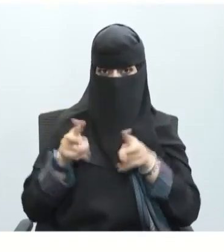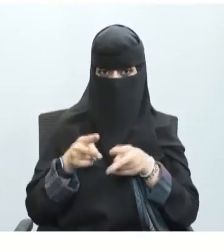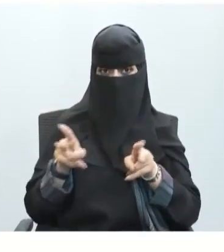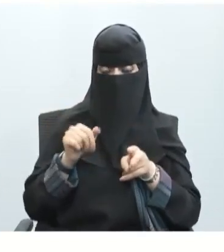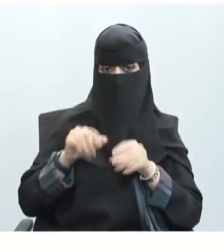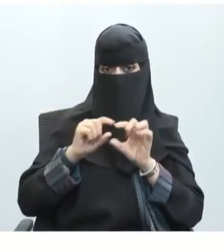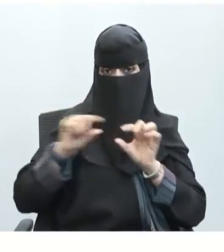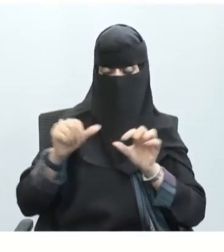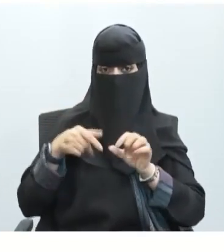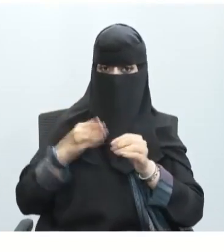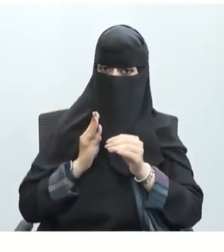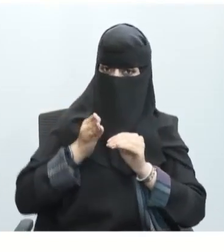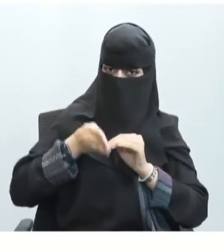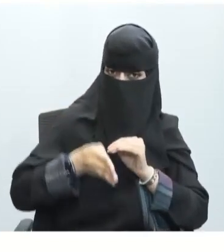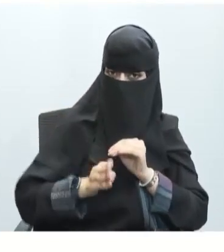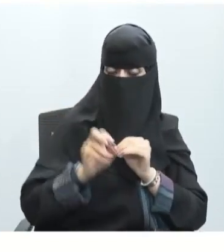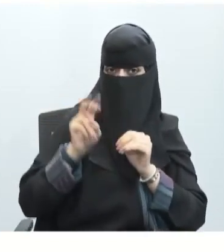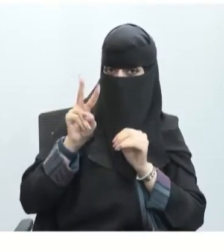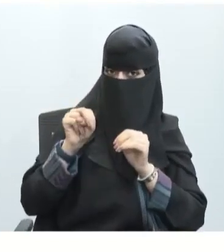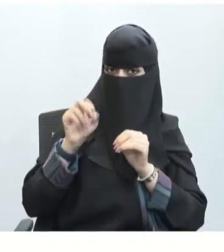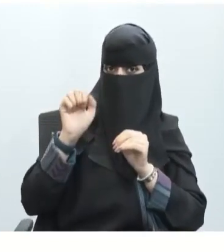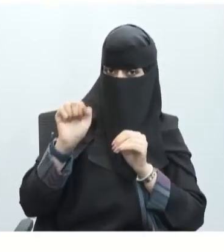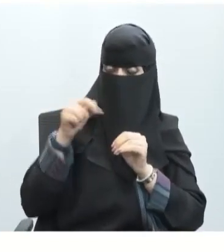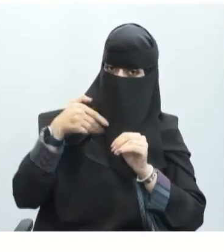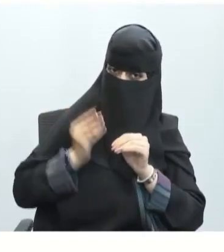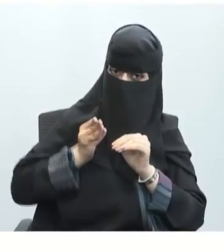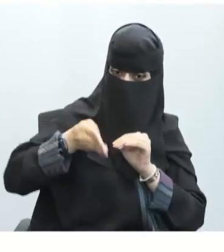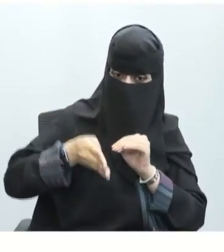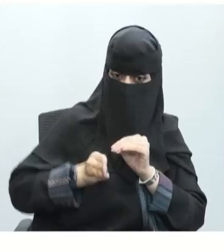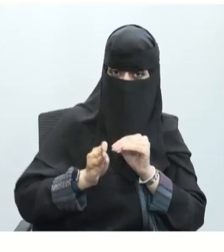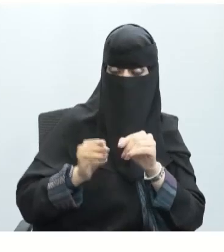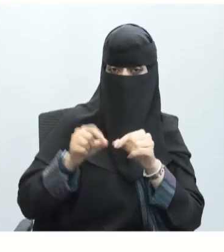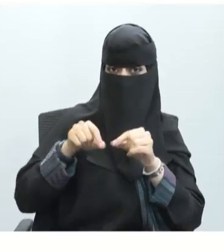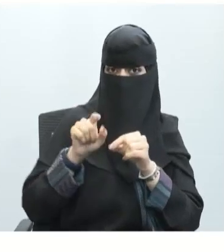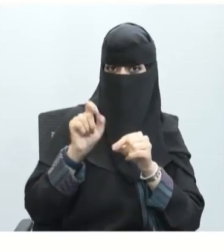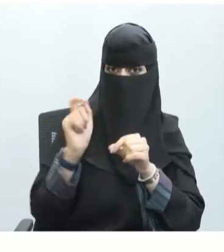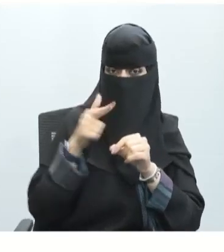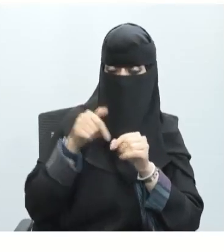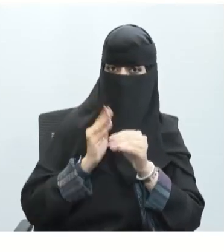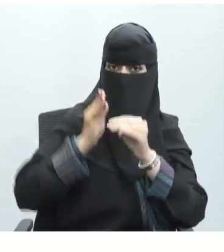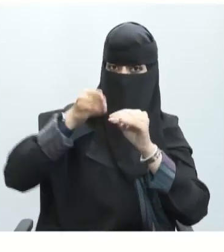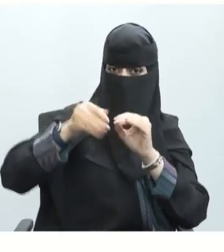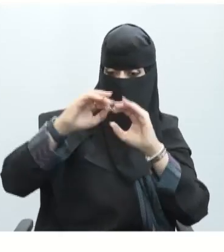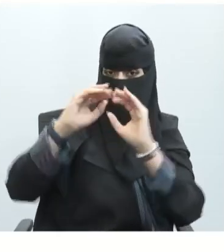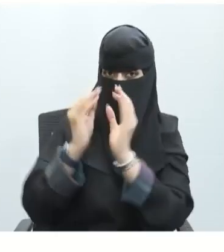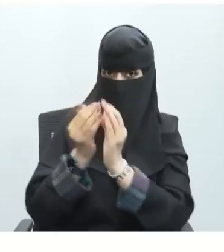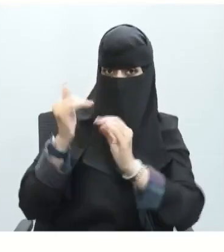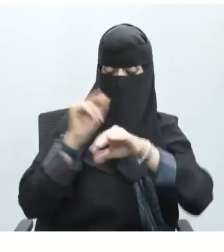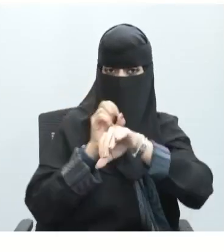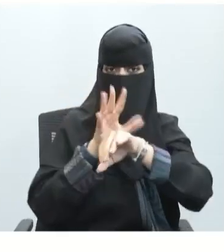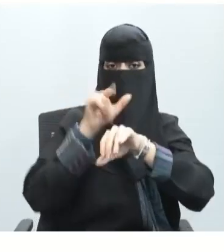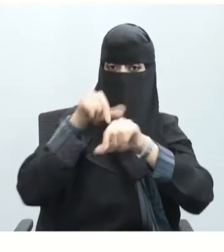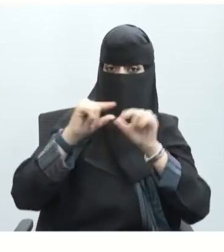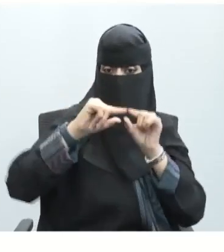العتبة سمحت بمرور هذه الأيونات فتدخل أيونات الصوديوم سريعا داخل الخلية العصبية عبر هذه